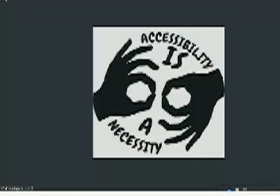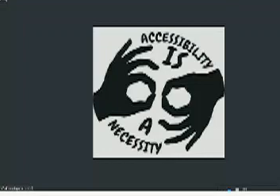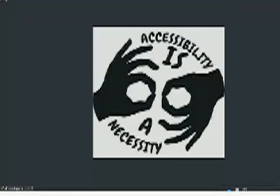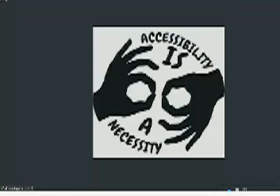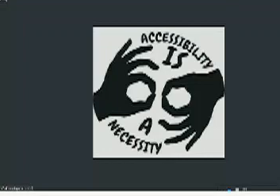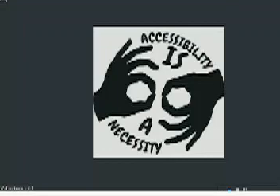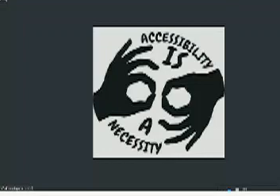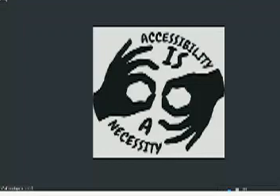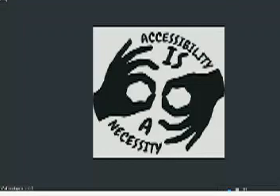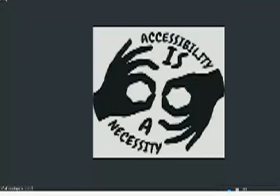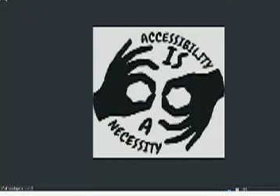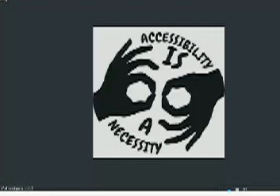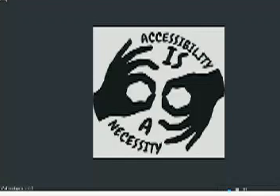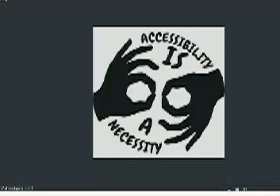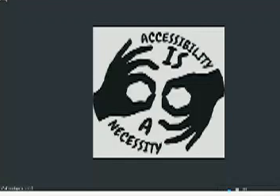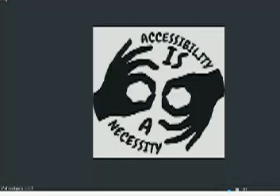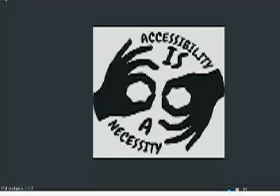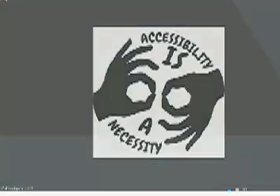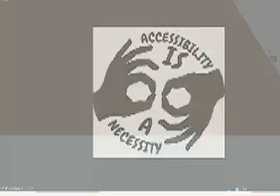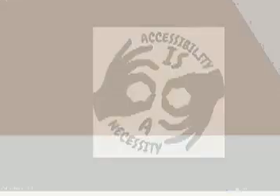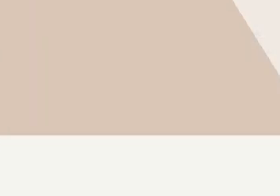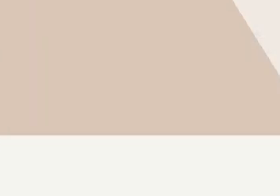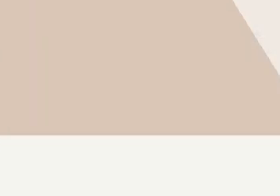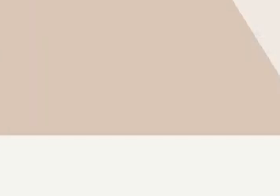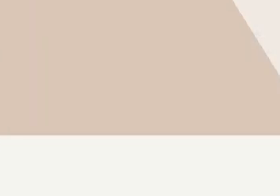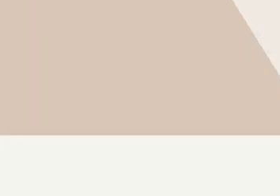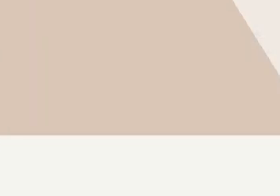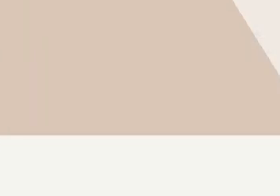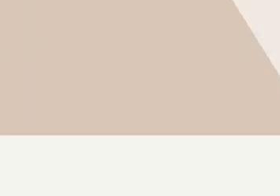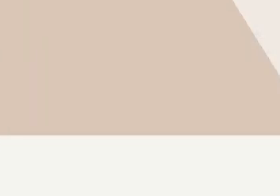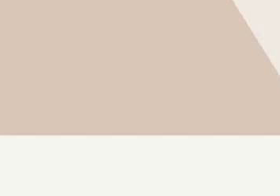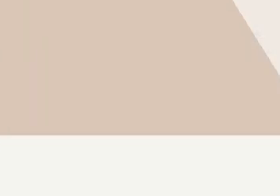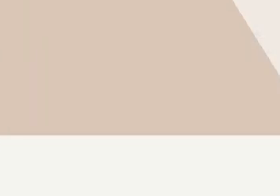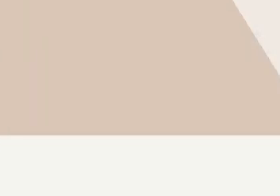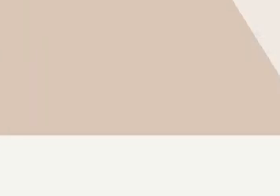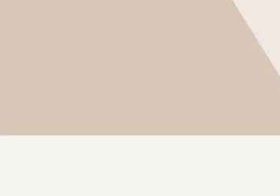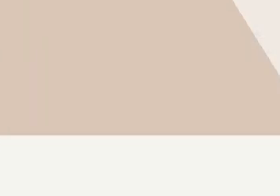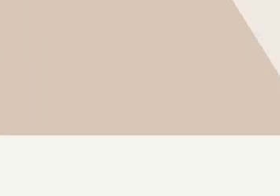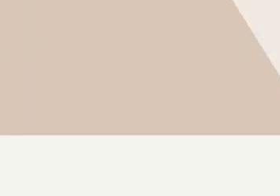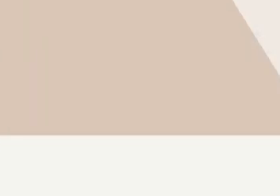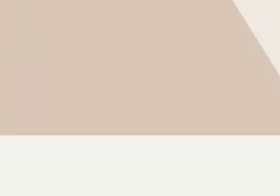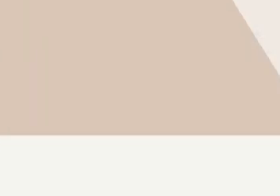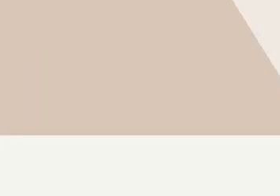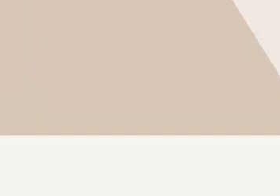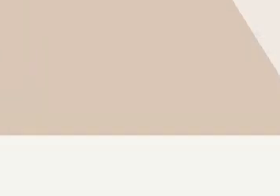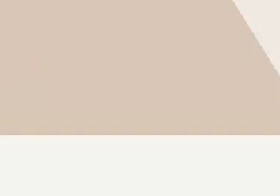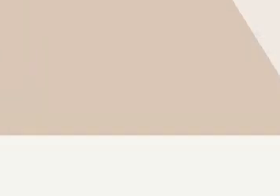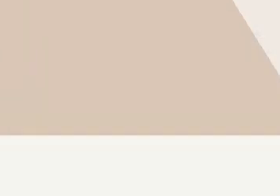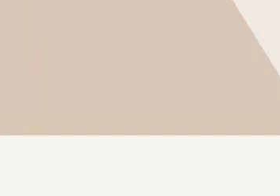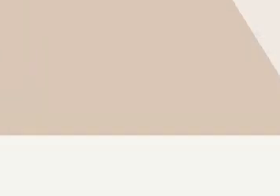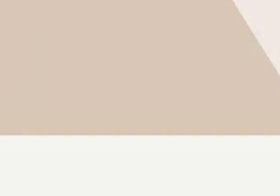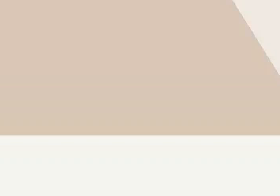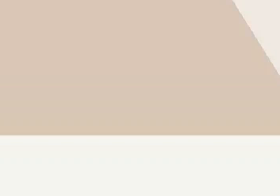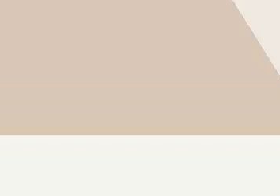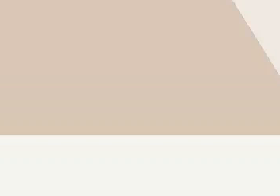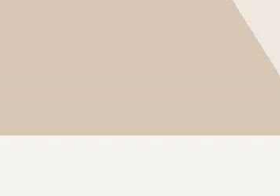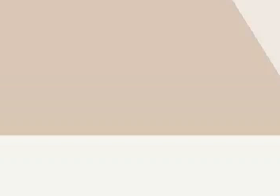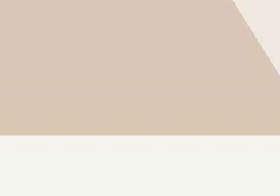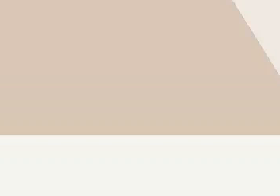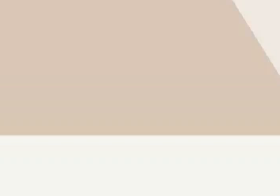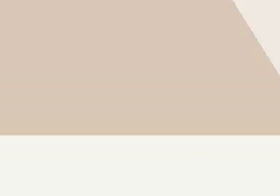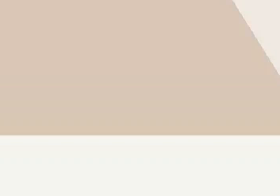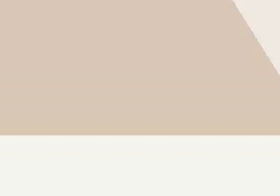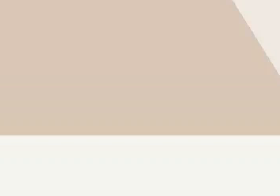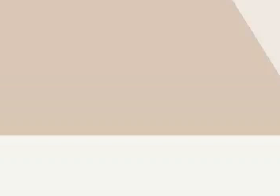-diterima urusan nanti jadi ketika menurut suat lamar saya ketik dulu pakai komputer saya print gitu kan lalu saya